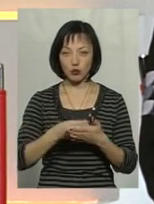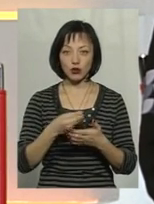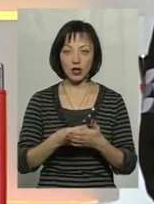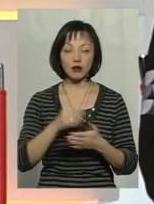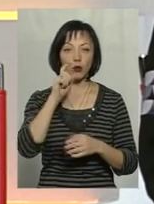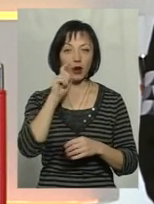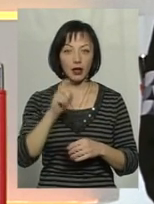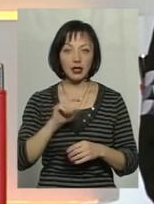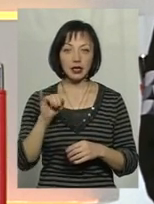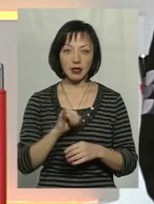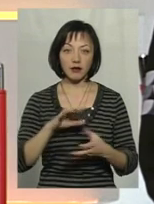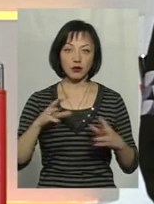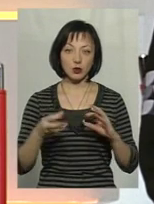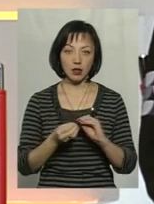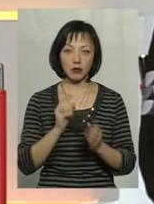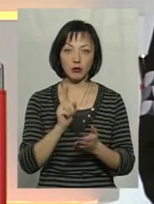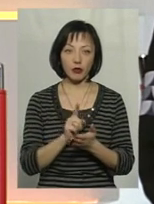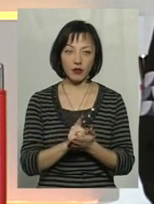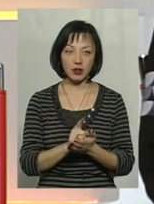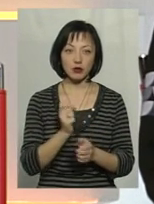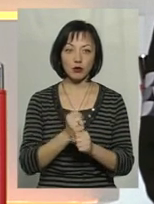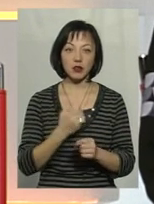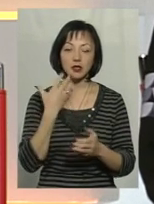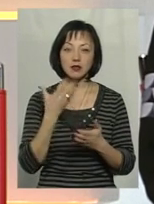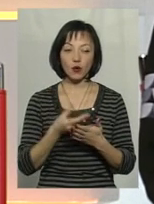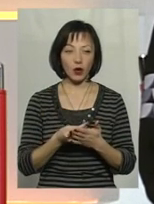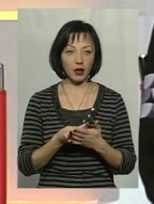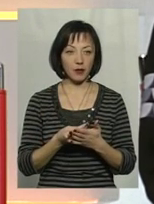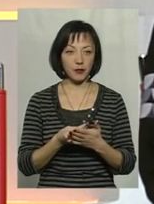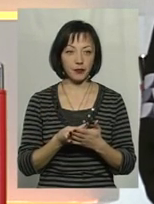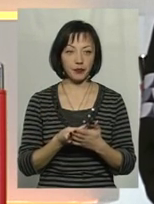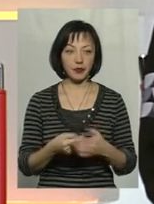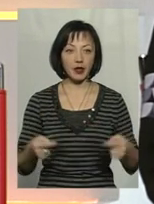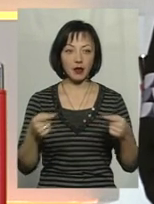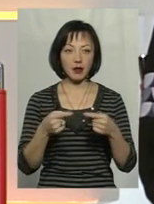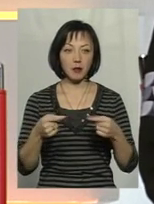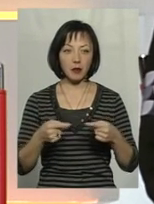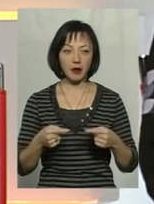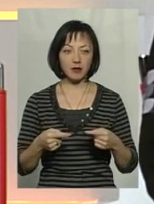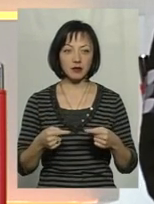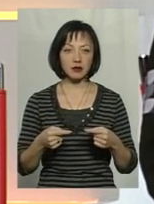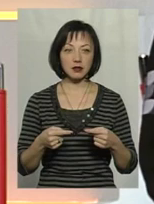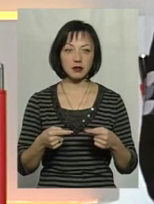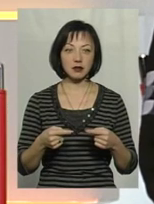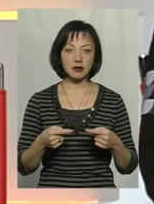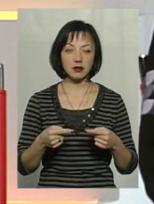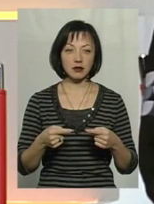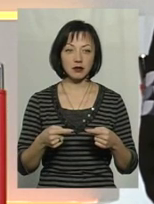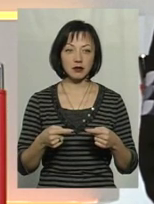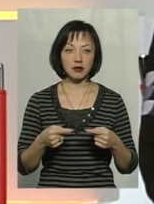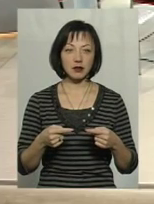країни і наслідок цього ми повинні зробити свої певні також в цьому плані